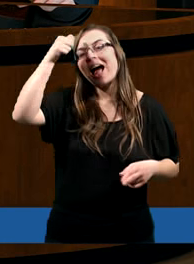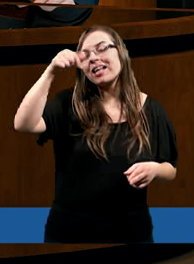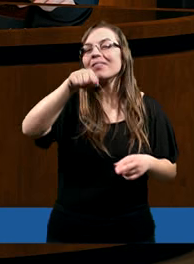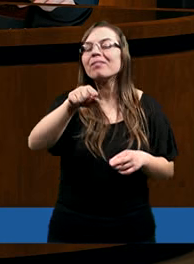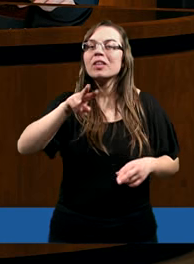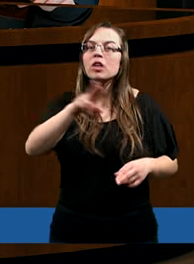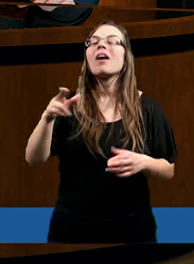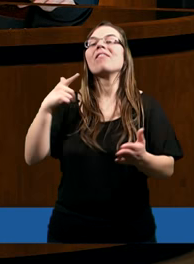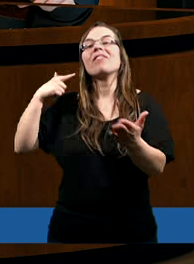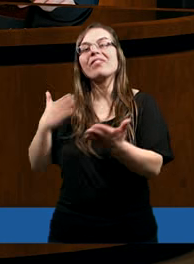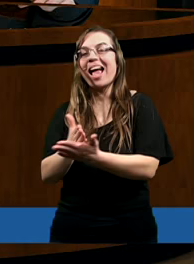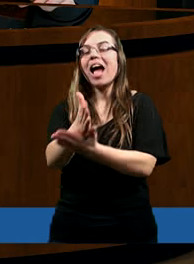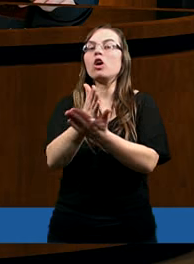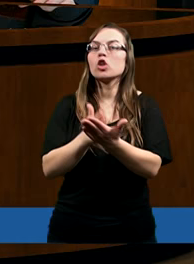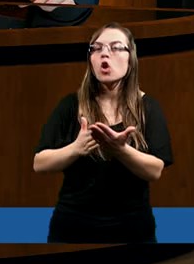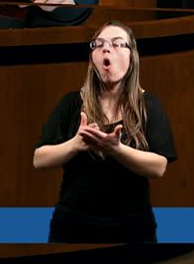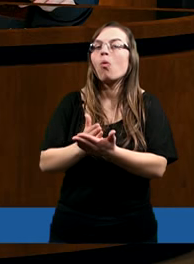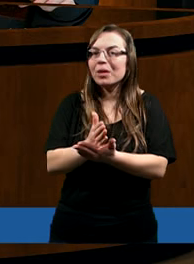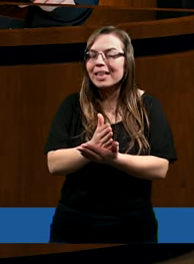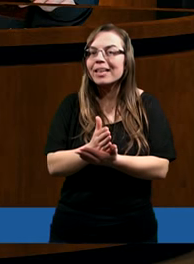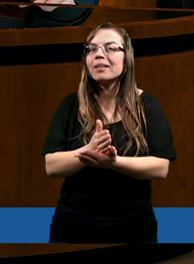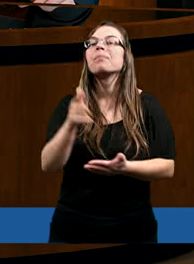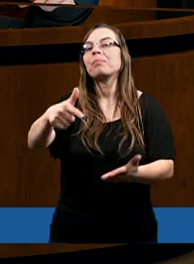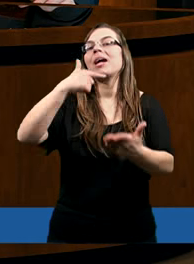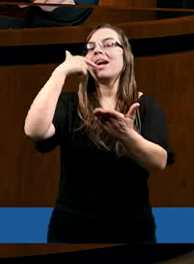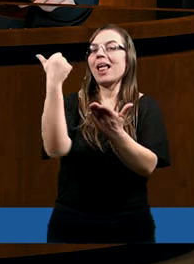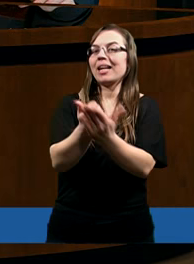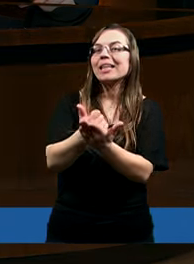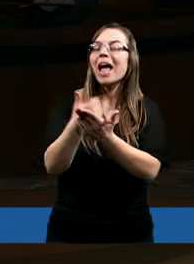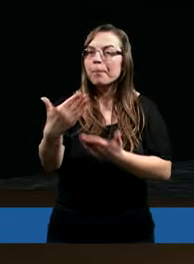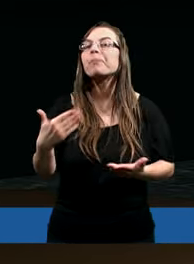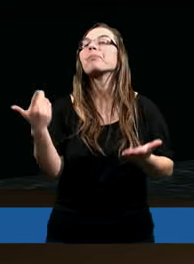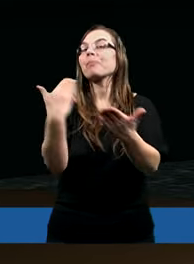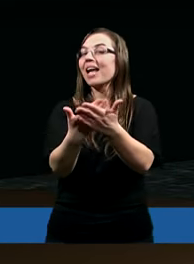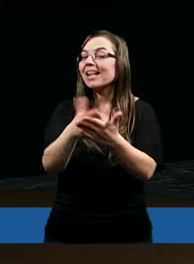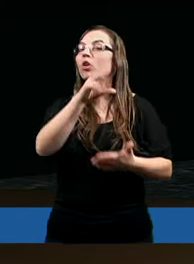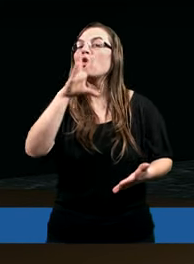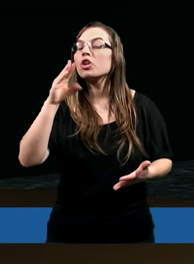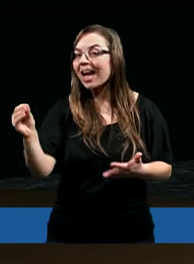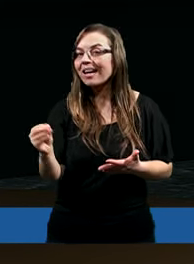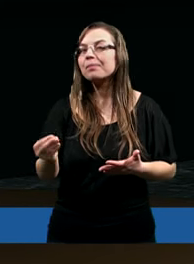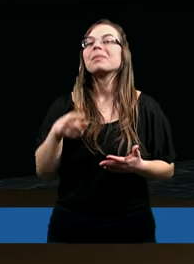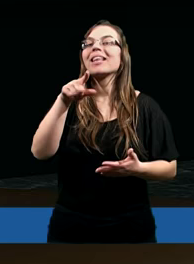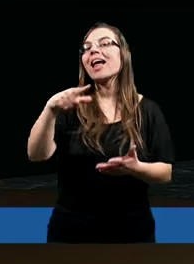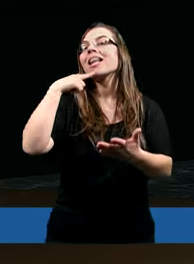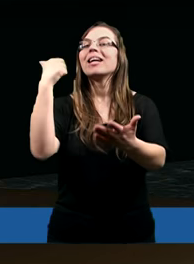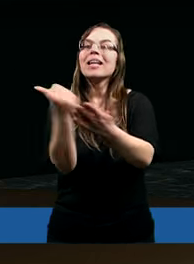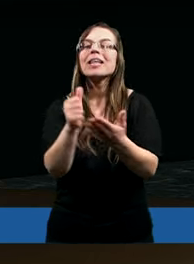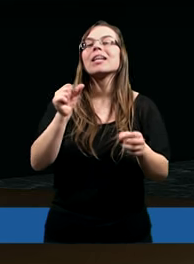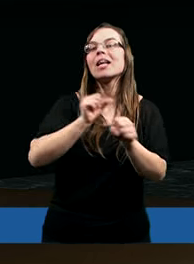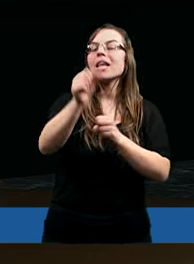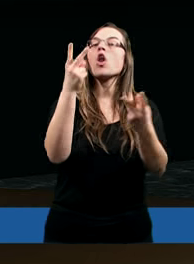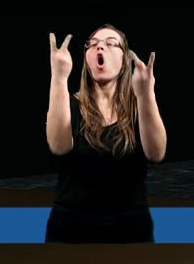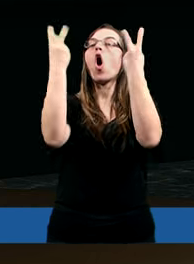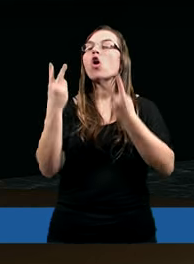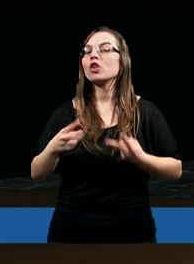wierzących listem. Dlatego, że ten list jest do